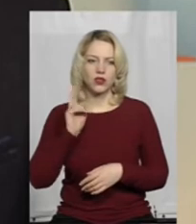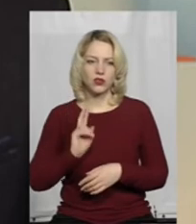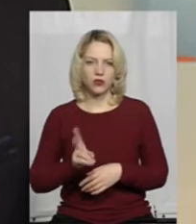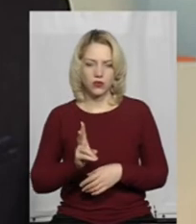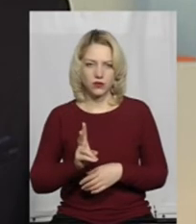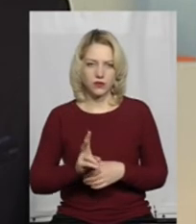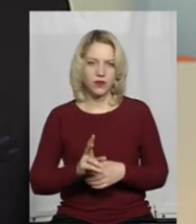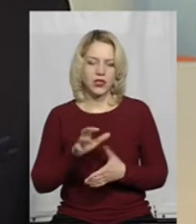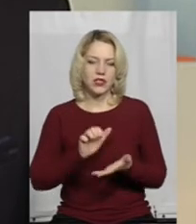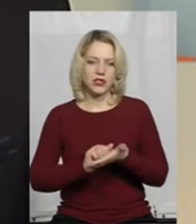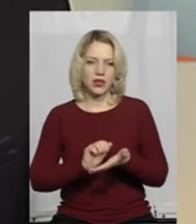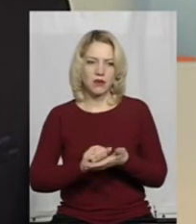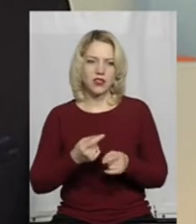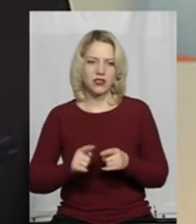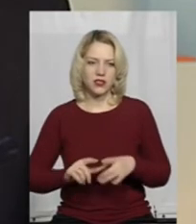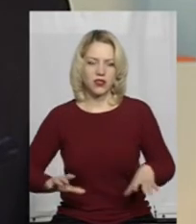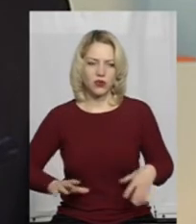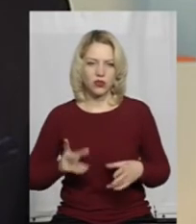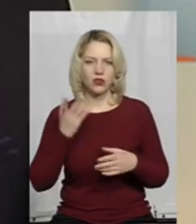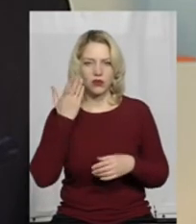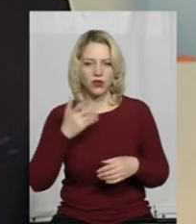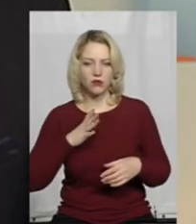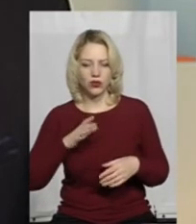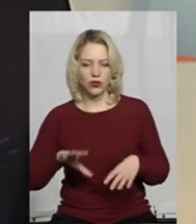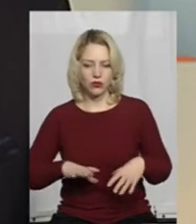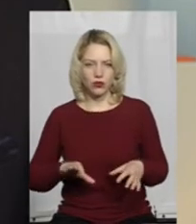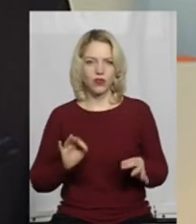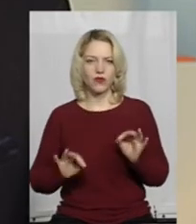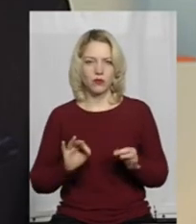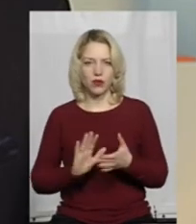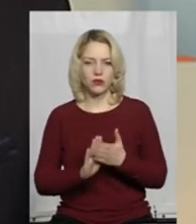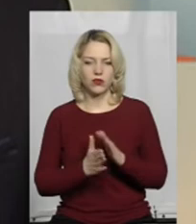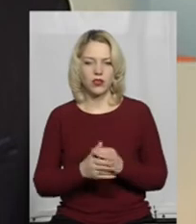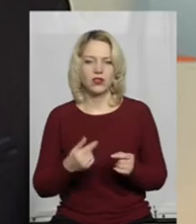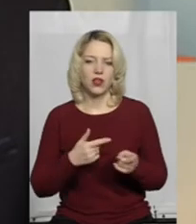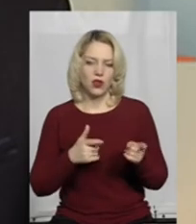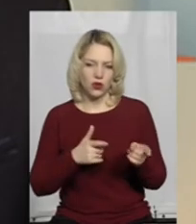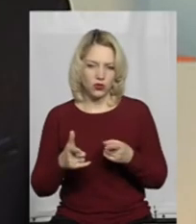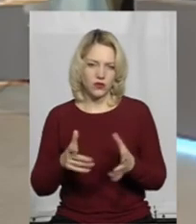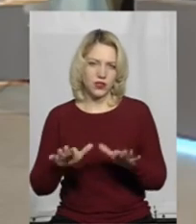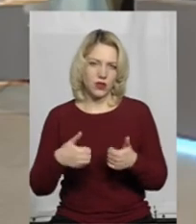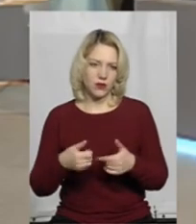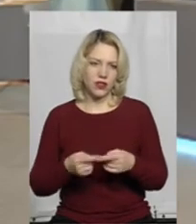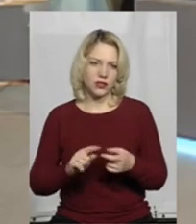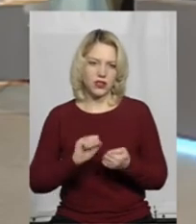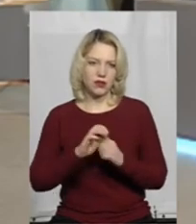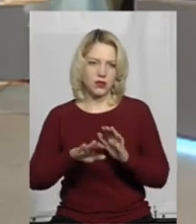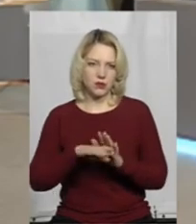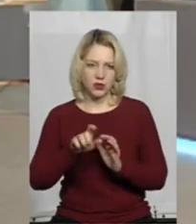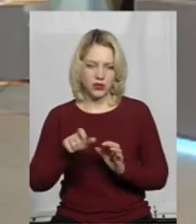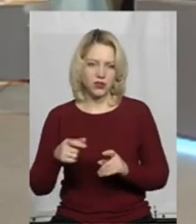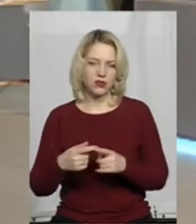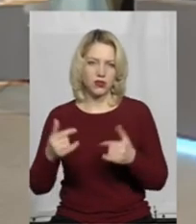займалися на цих конях раніше, коли вони ще були в менш нормальному стані, також готові забрати з Кам'янця Подільського.